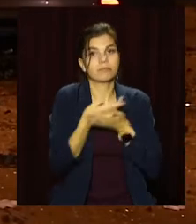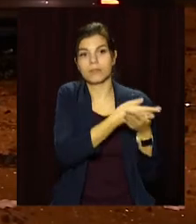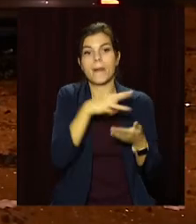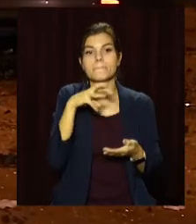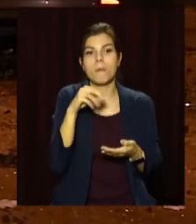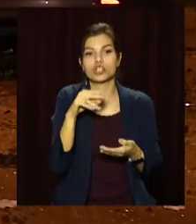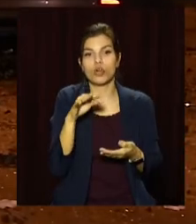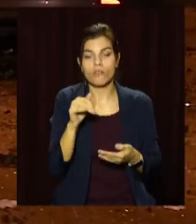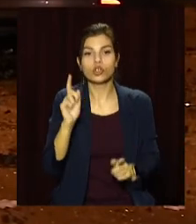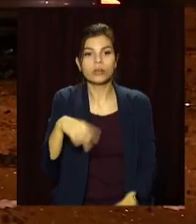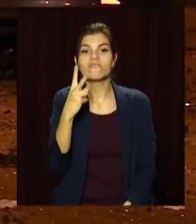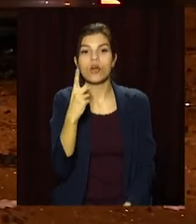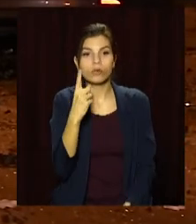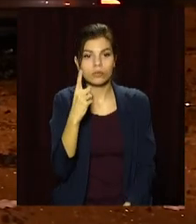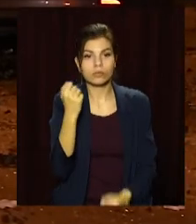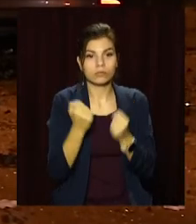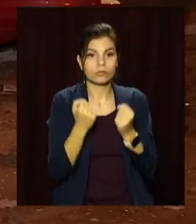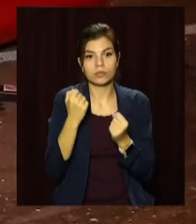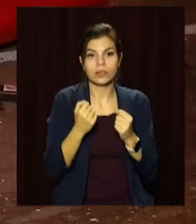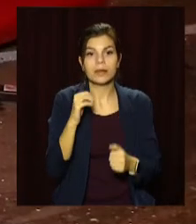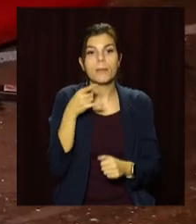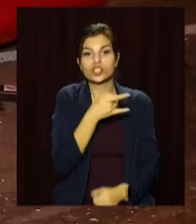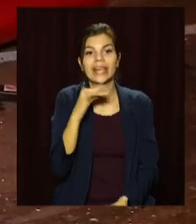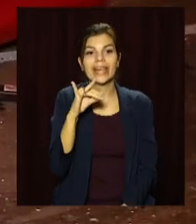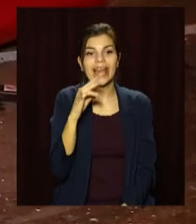ним ушпитали 21-річного водія Інфініті.